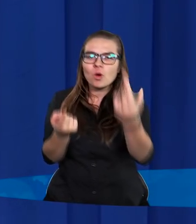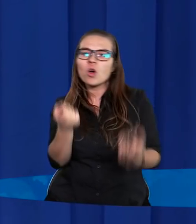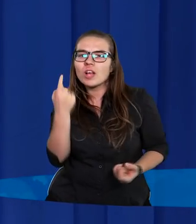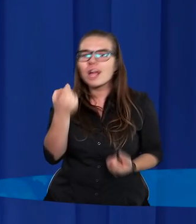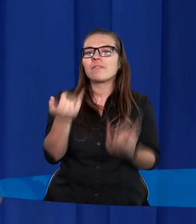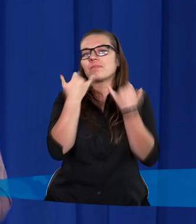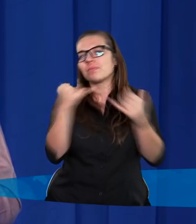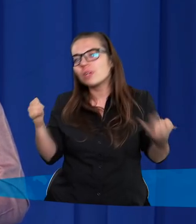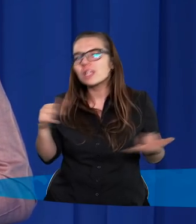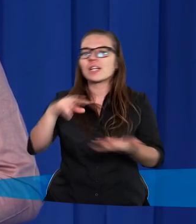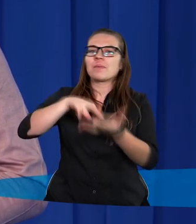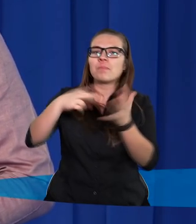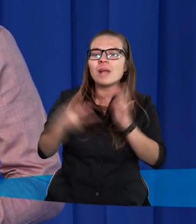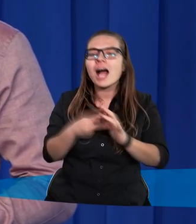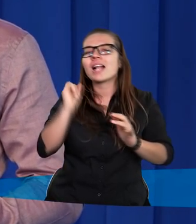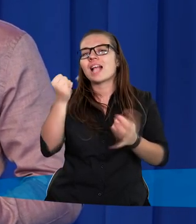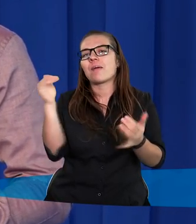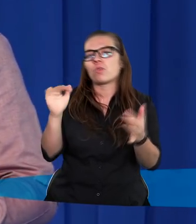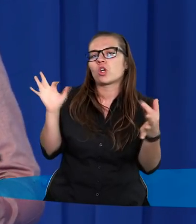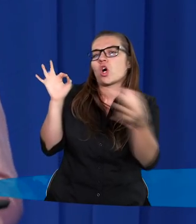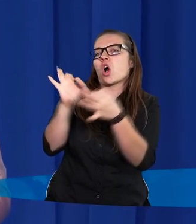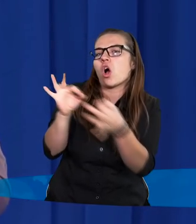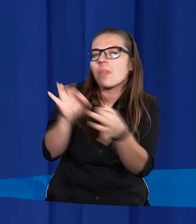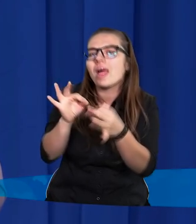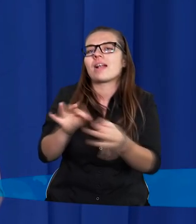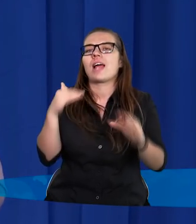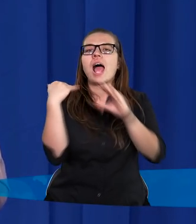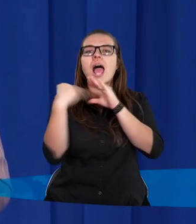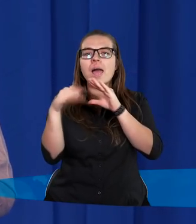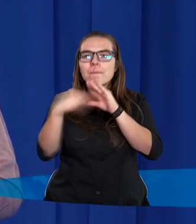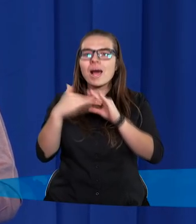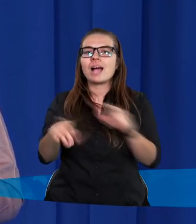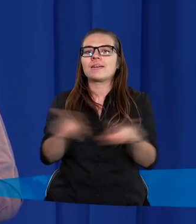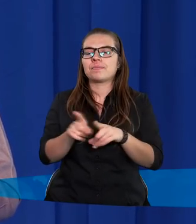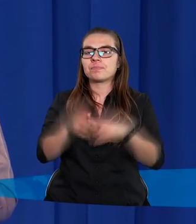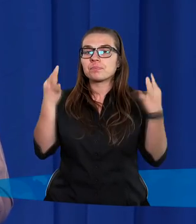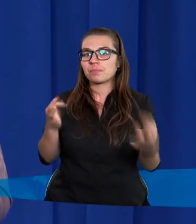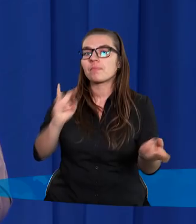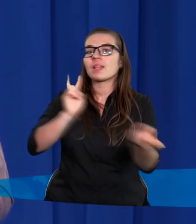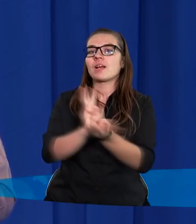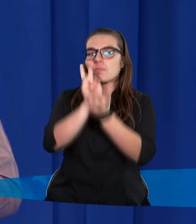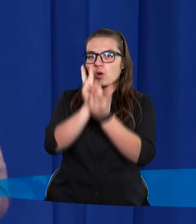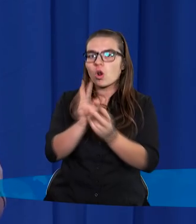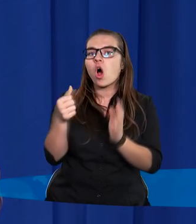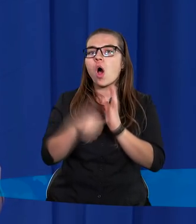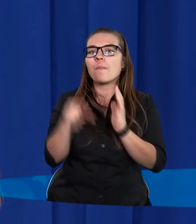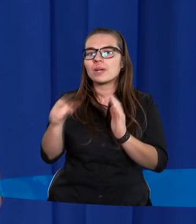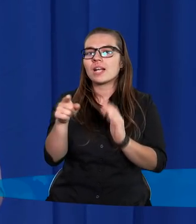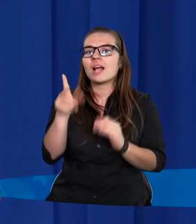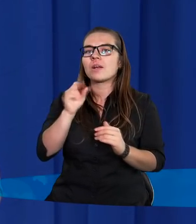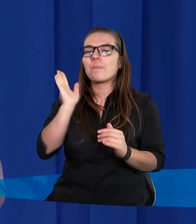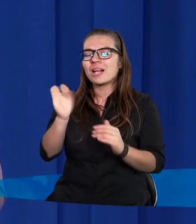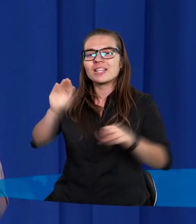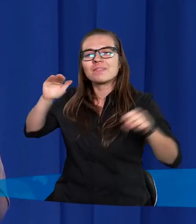plansze, jak można się kontaktować, jak napisać maila. Na dzisiejsze spotkanie, oprócz tego, że oczywiście będzie